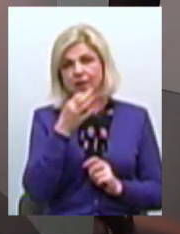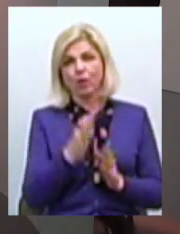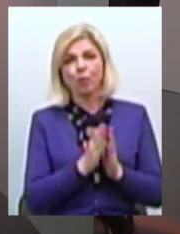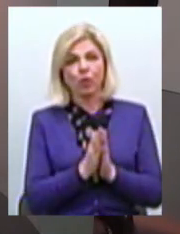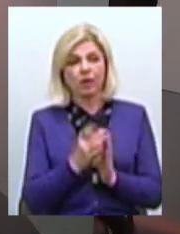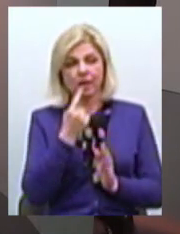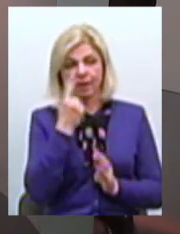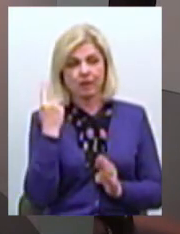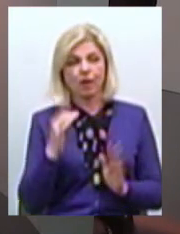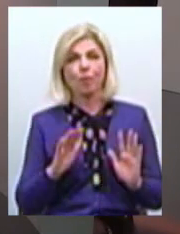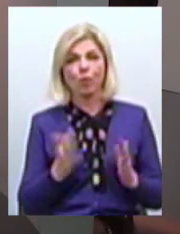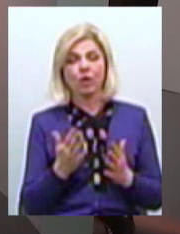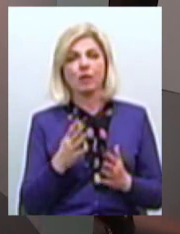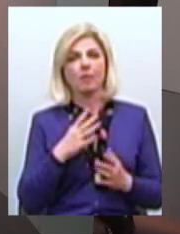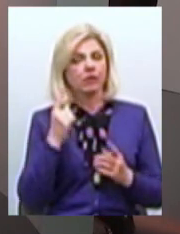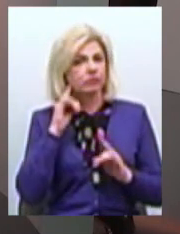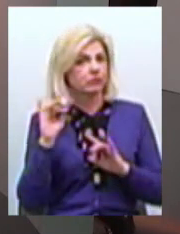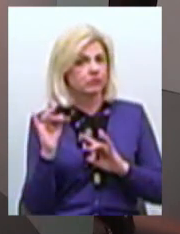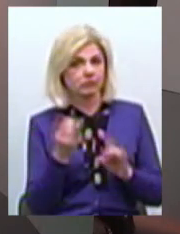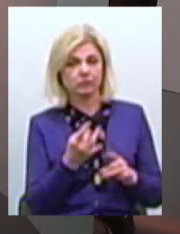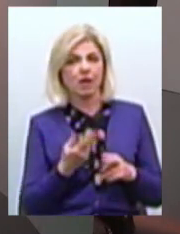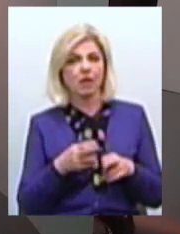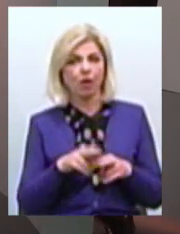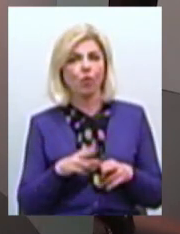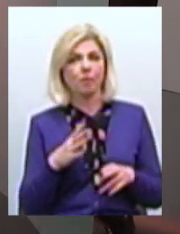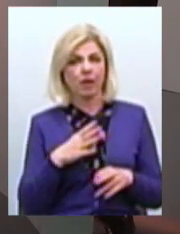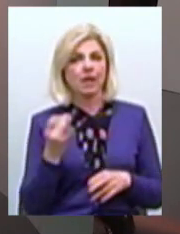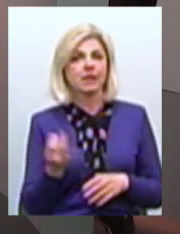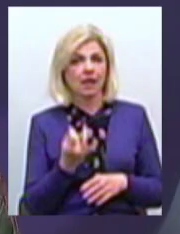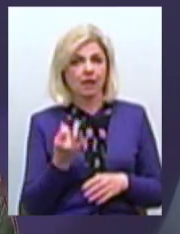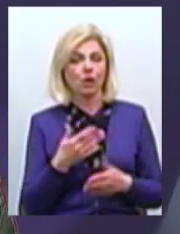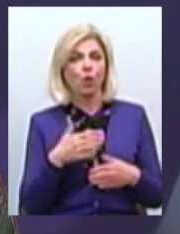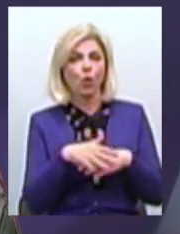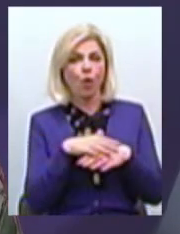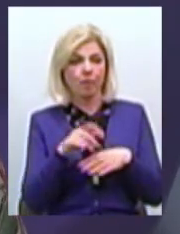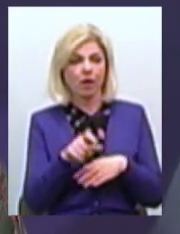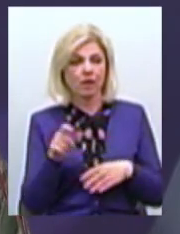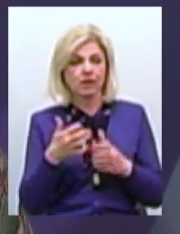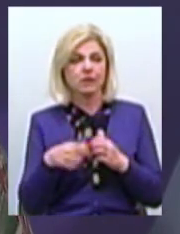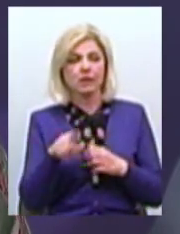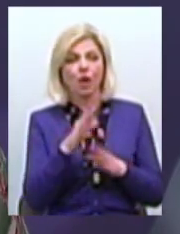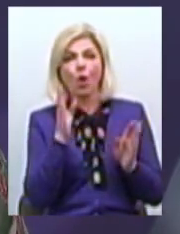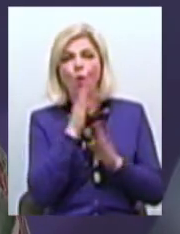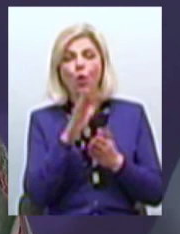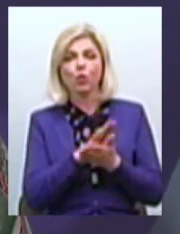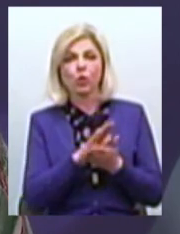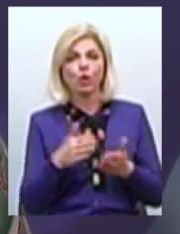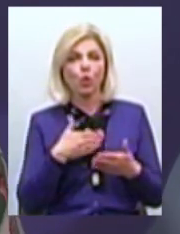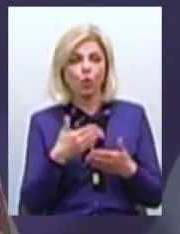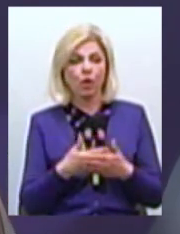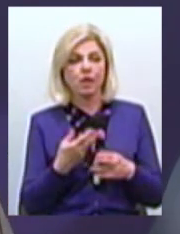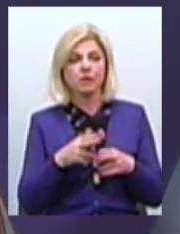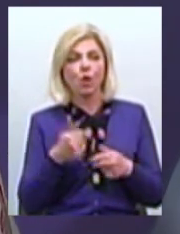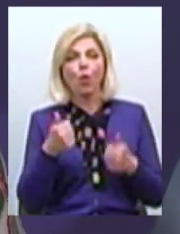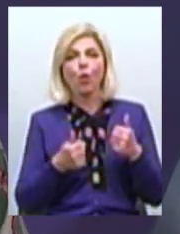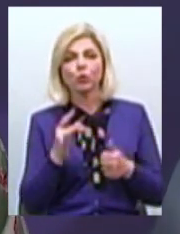нещодавно така подія відбулась резонансна І яка викликала інтерес серед громадськості, зокрема, серед екологічної громадськості Це конкурс на